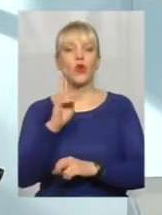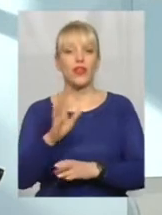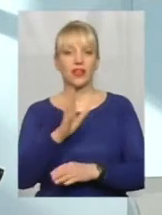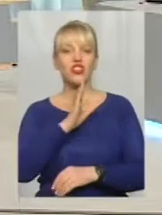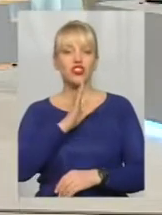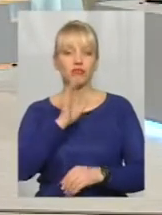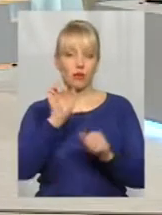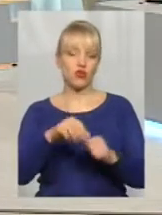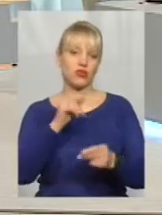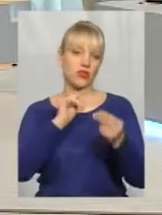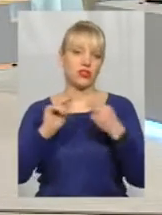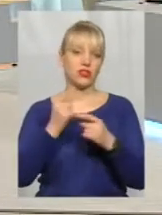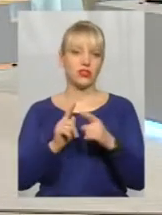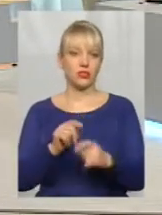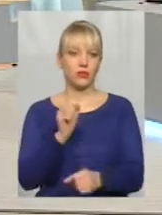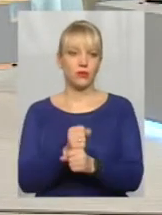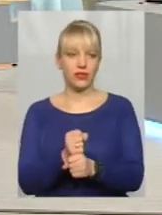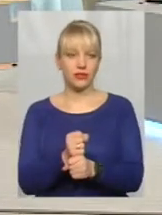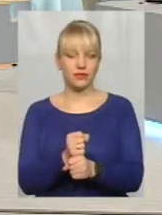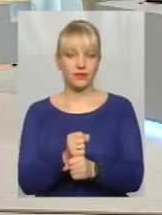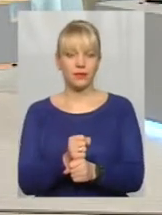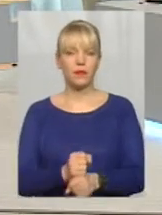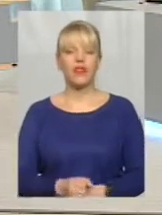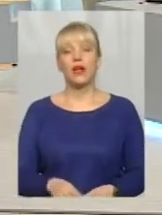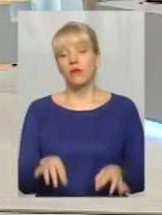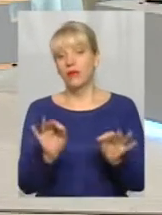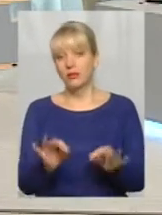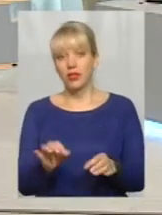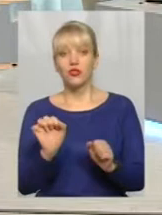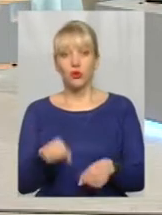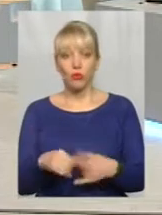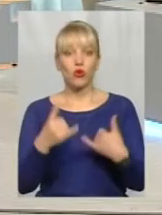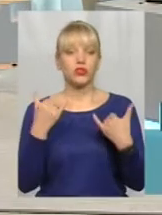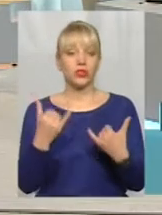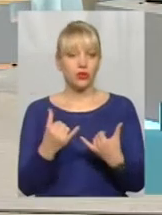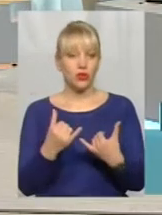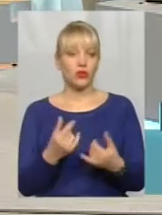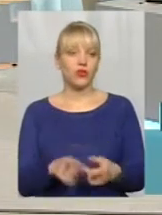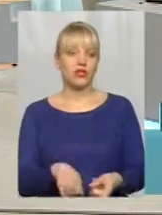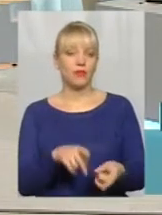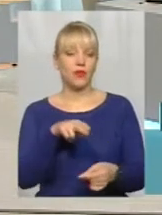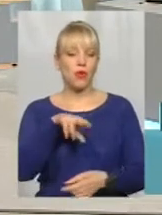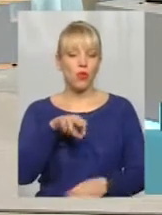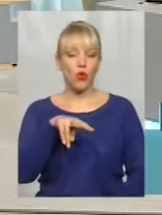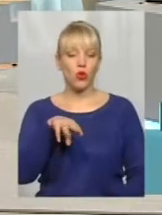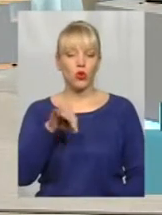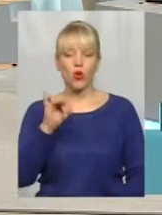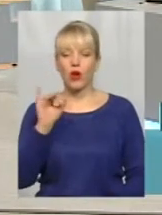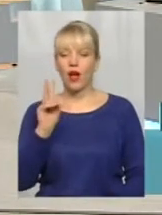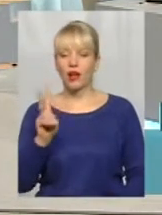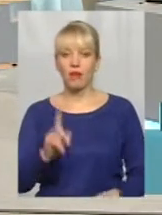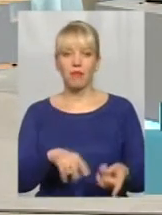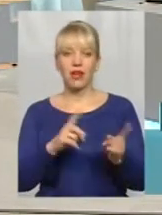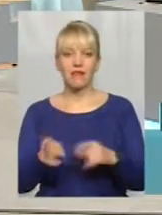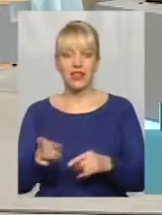краще це може зробити. Безперечно, можна сьогодні полотворяка перевезти в цивільні і